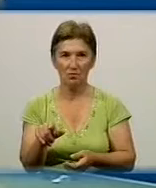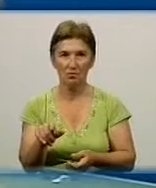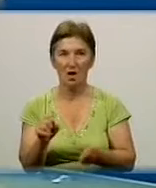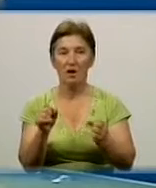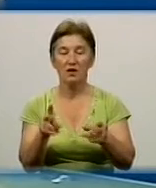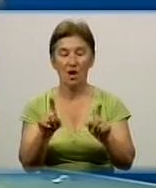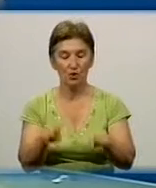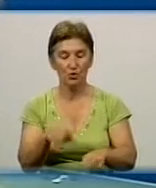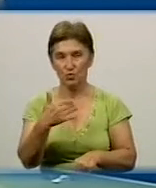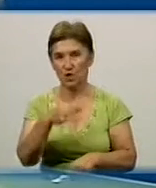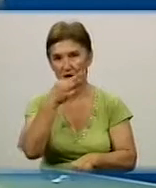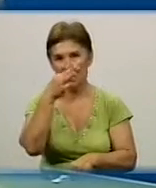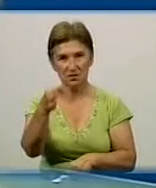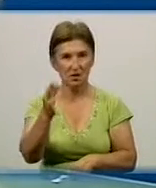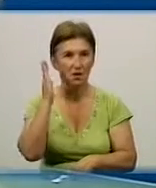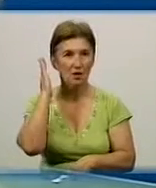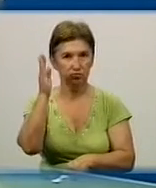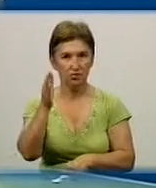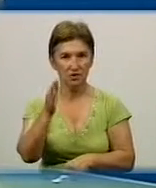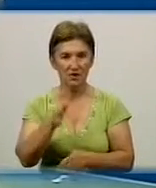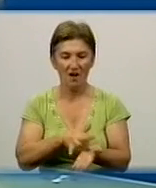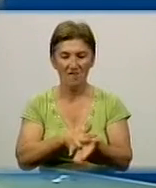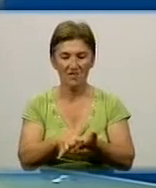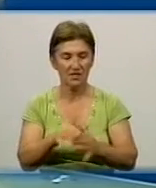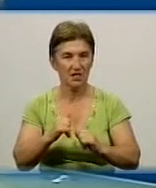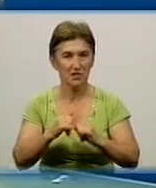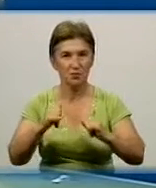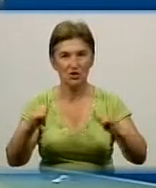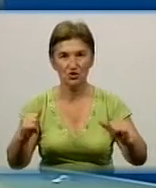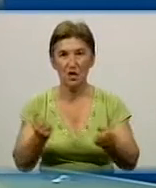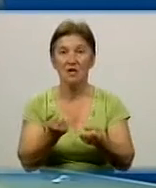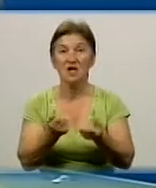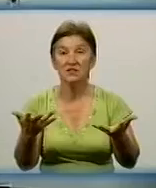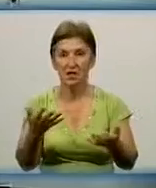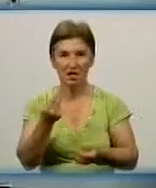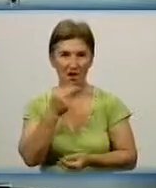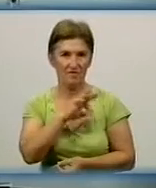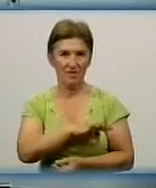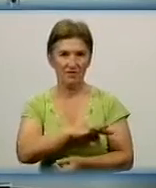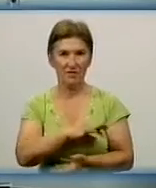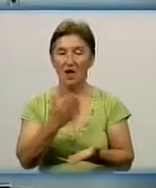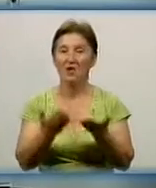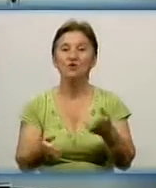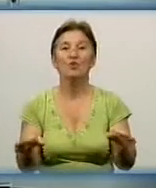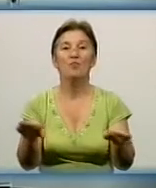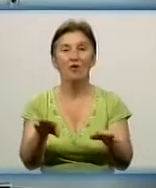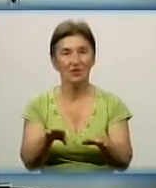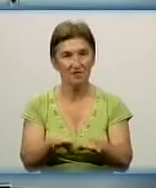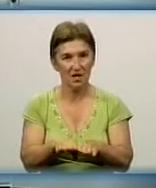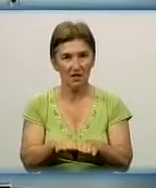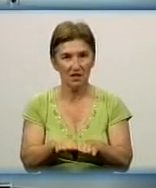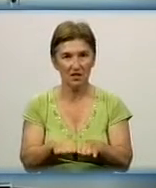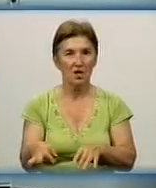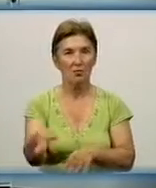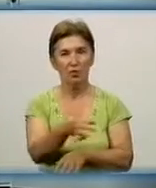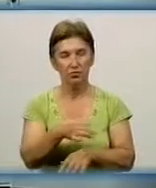тут вони казали, що будуть витрати збільшуватися, а наскільки вони ефективні. Але якщо порівнювати пілотні області, то